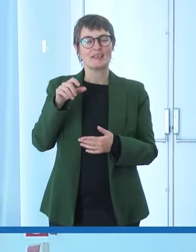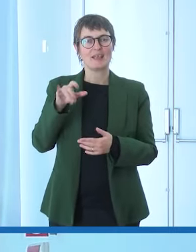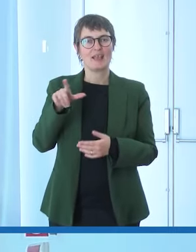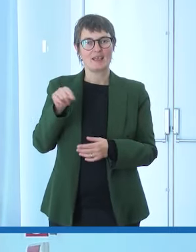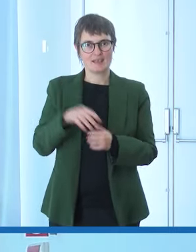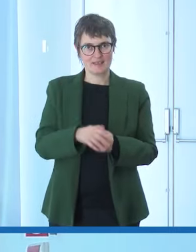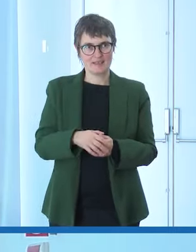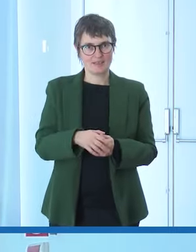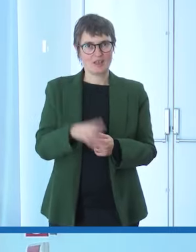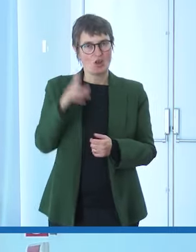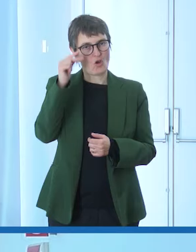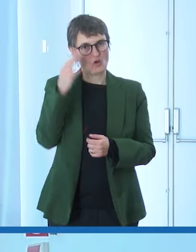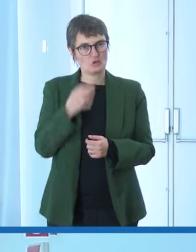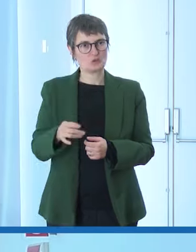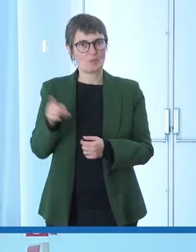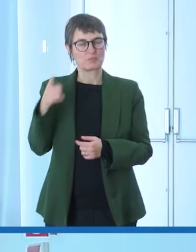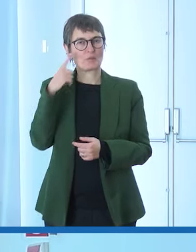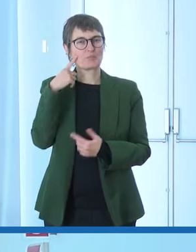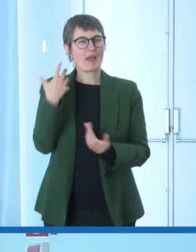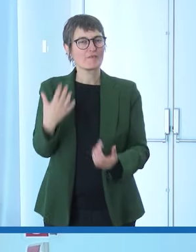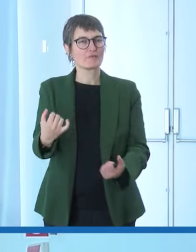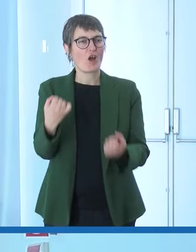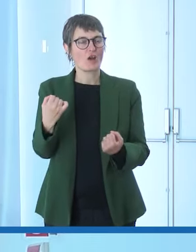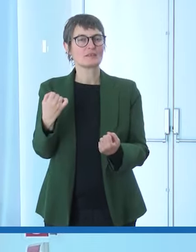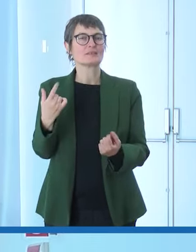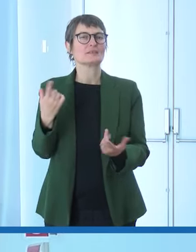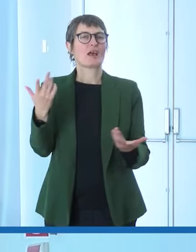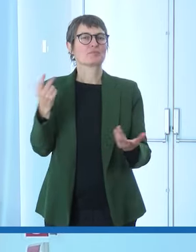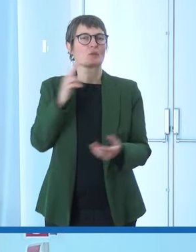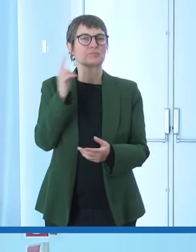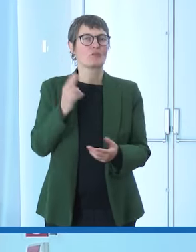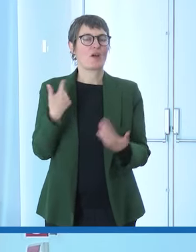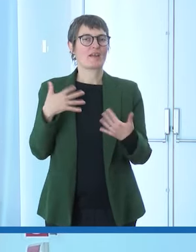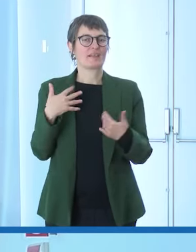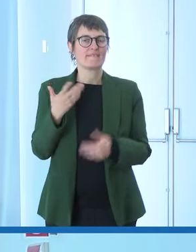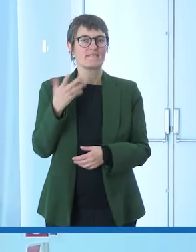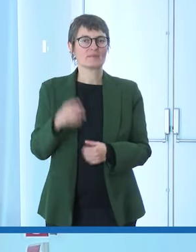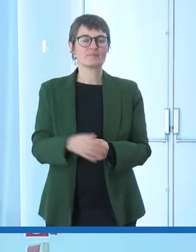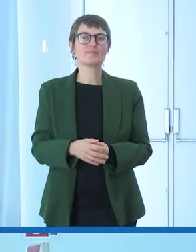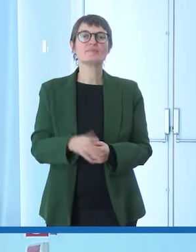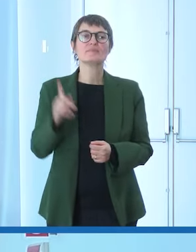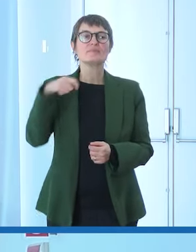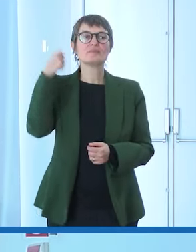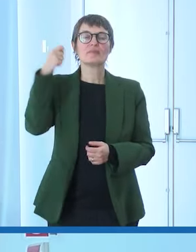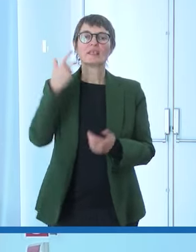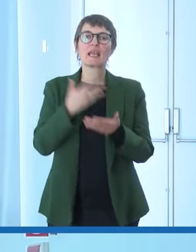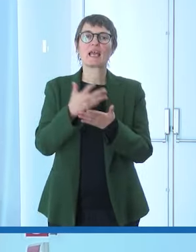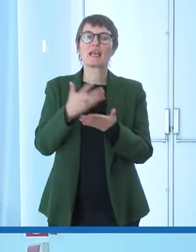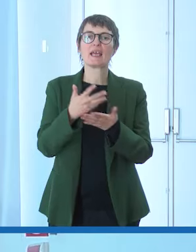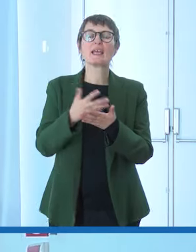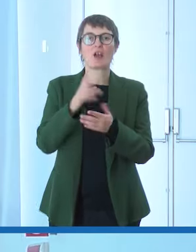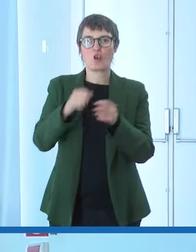suo spirito artistico la motivazione della giuria e il video racconta la storia dell'artista